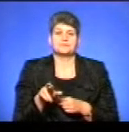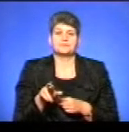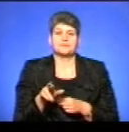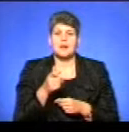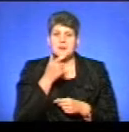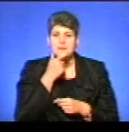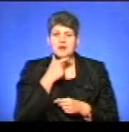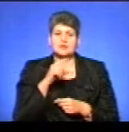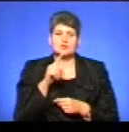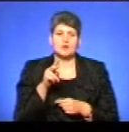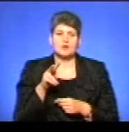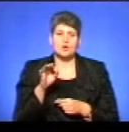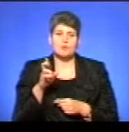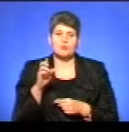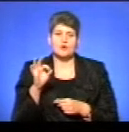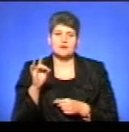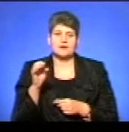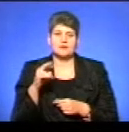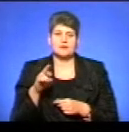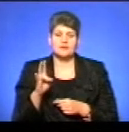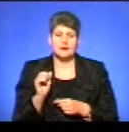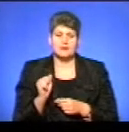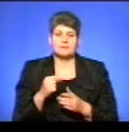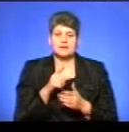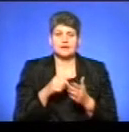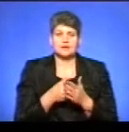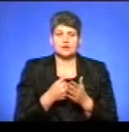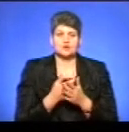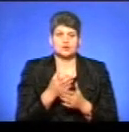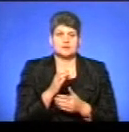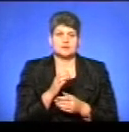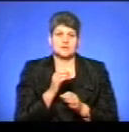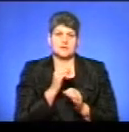пані Зоріано Лободіної. Питання до нашого спікера.